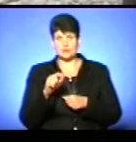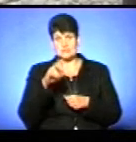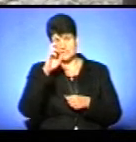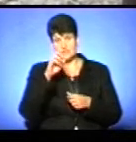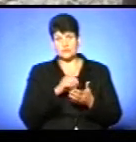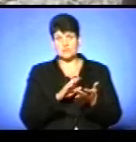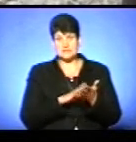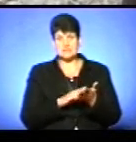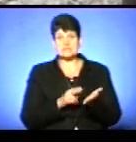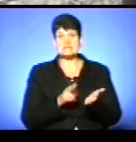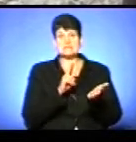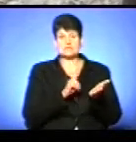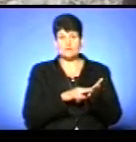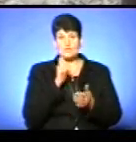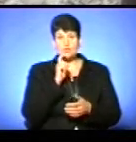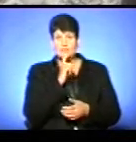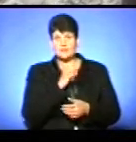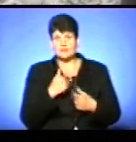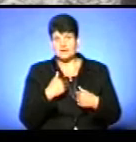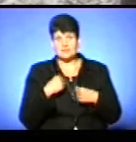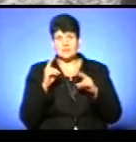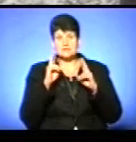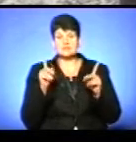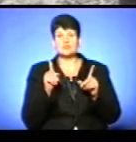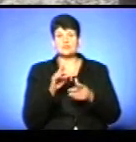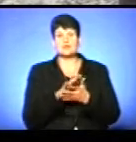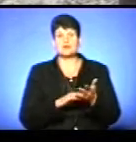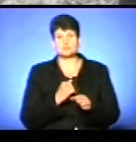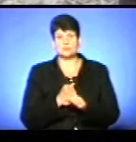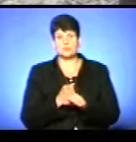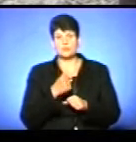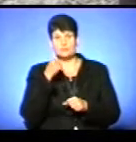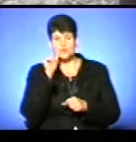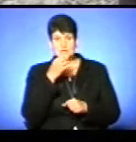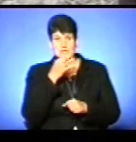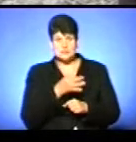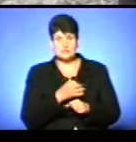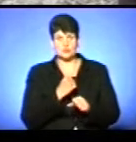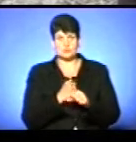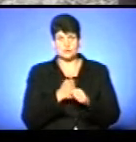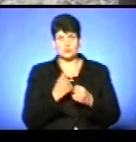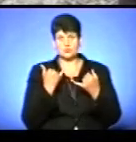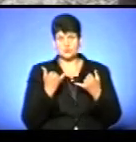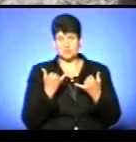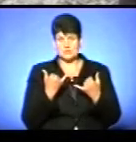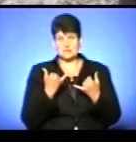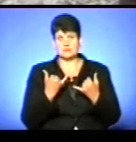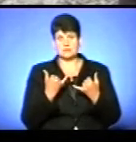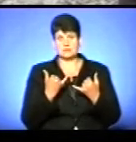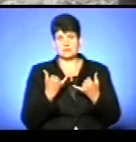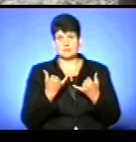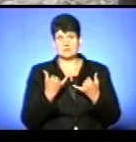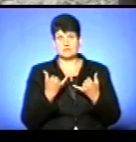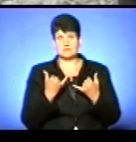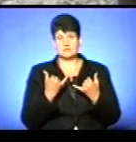і зареєструвати в Вінниці. І я вже не знаю тепер, що робити. Вчора сказали, що працюємо, сьогодні вже, читаю, на